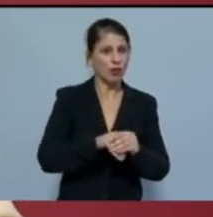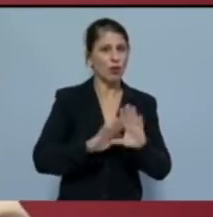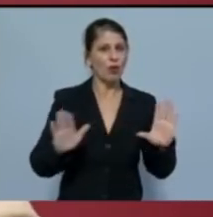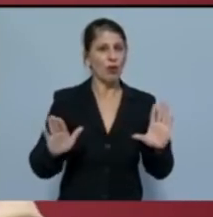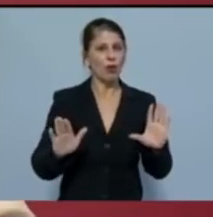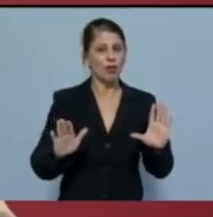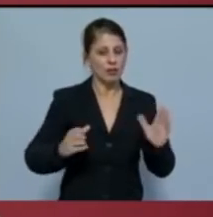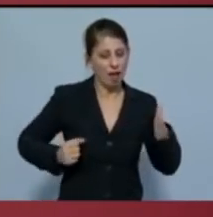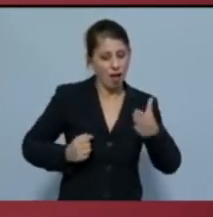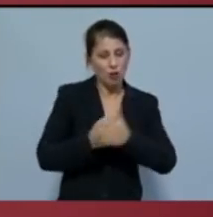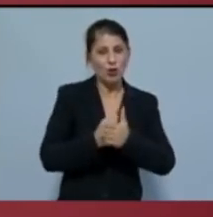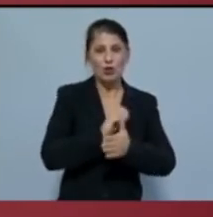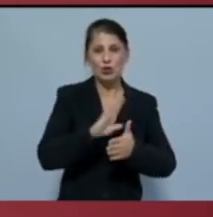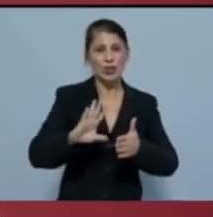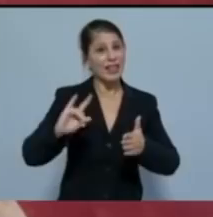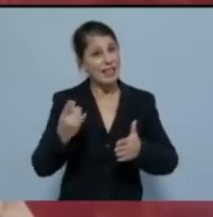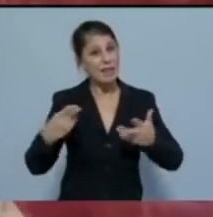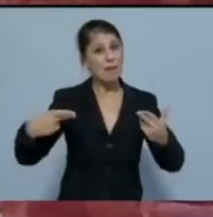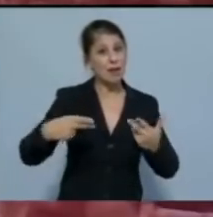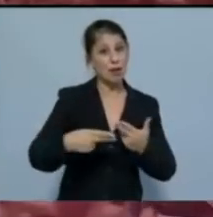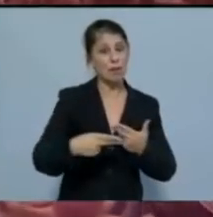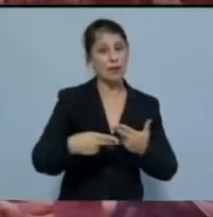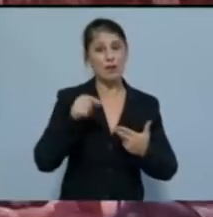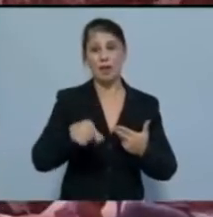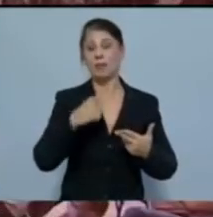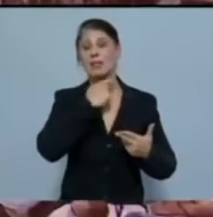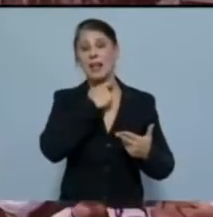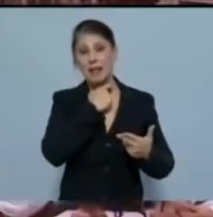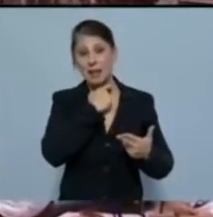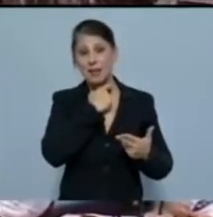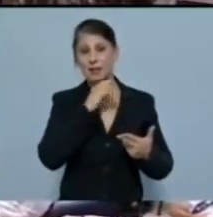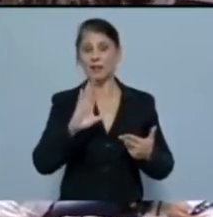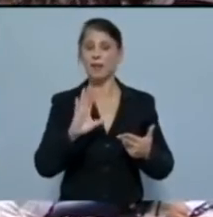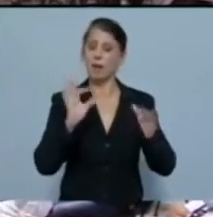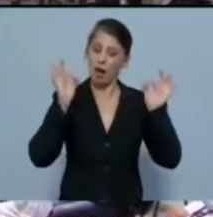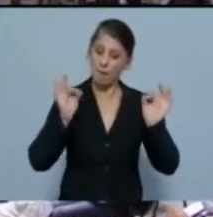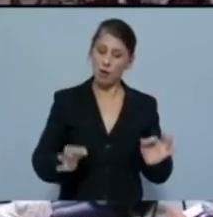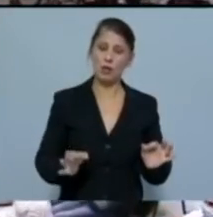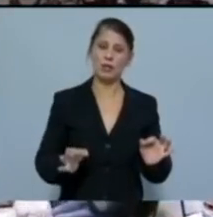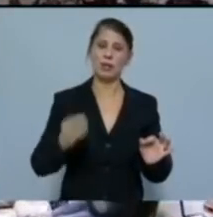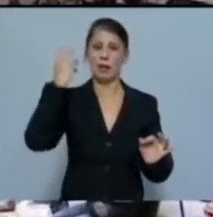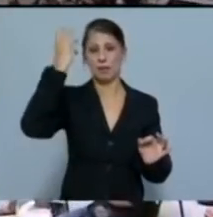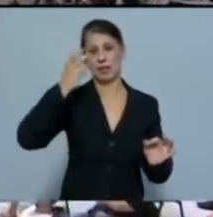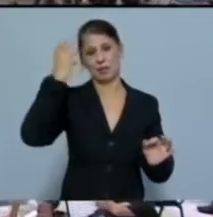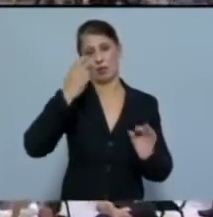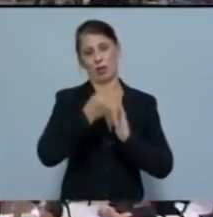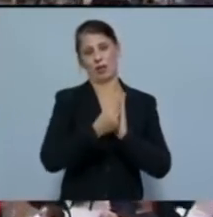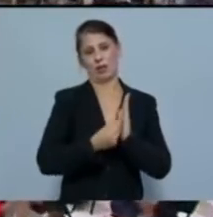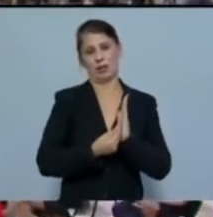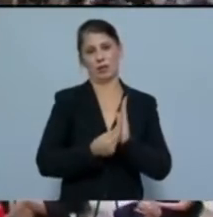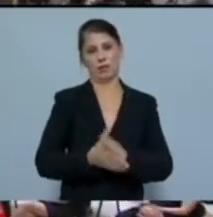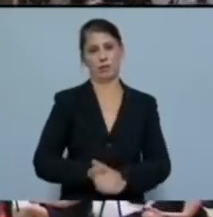πλαφών και περικοπές σύμφωνα με τις ανάγκες και με αποκλειστικά επιστημονικά κριτήρια.